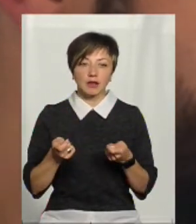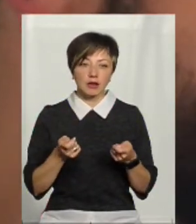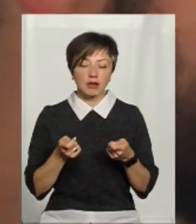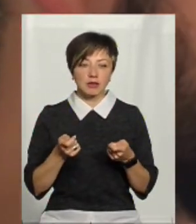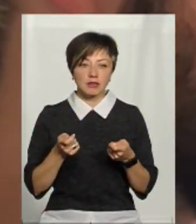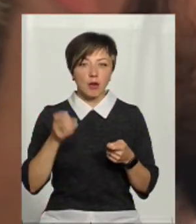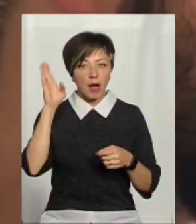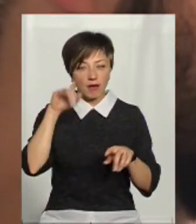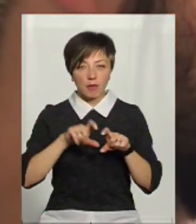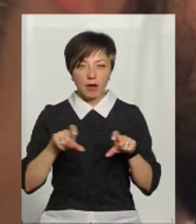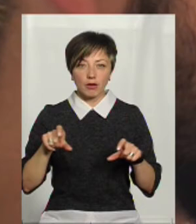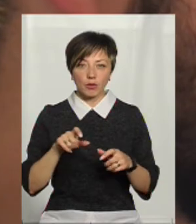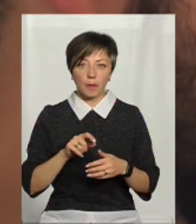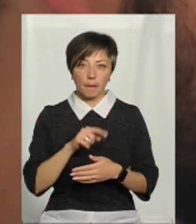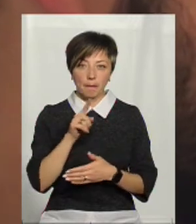Аквапарку?